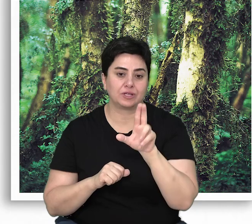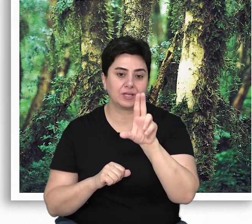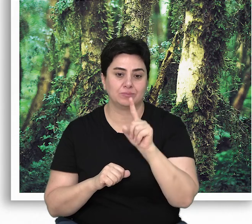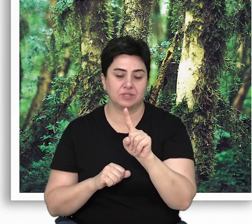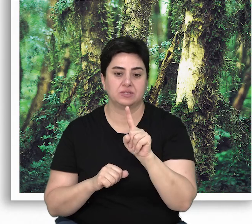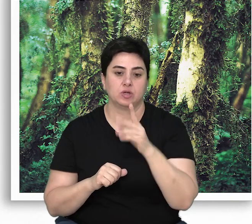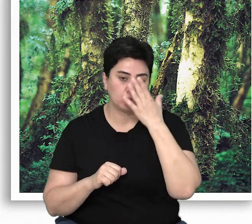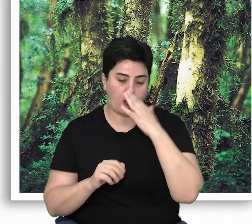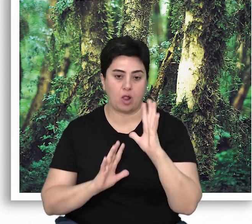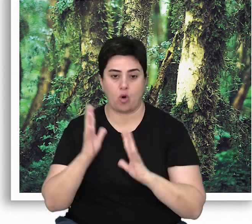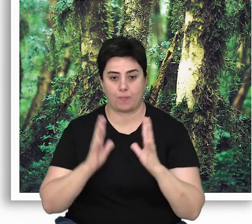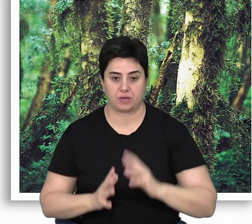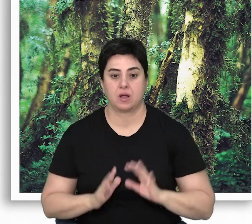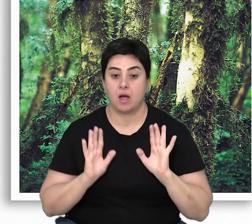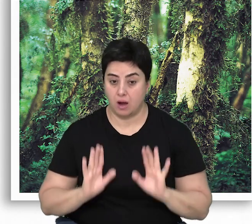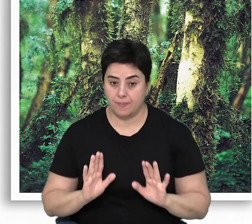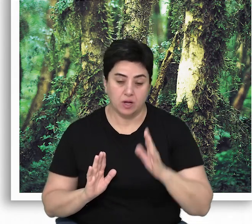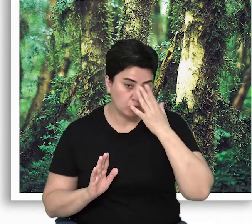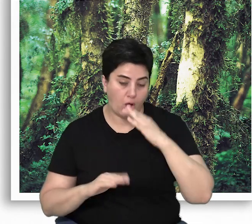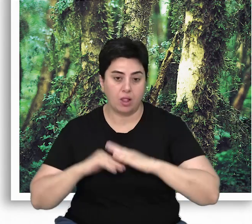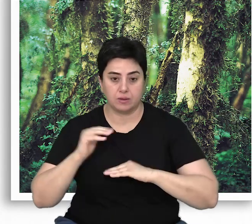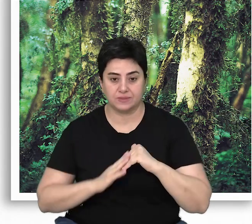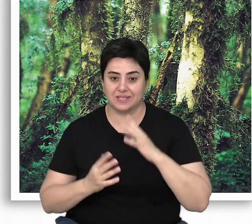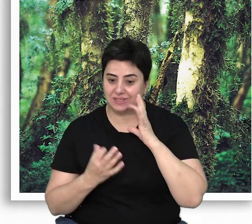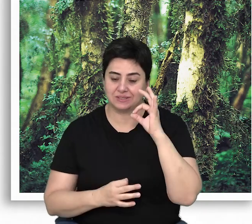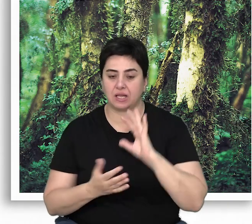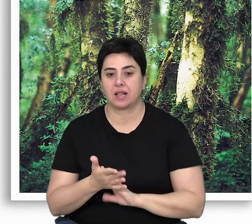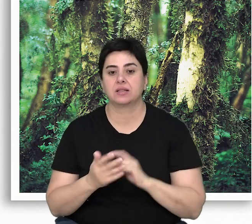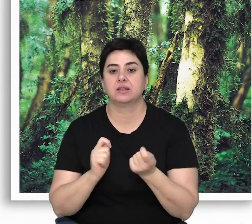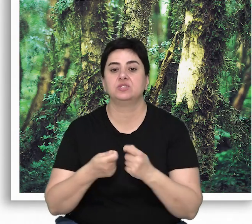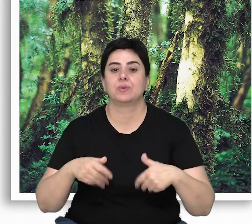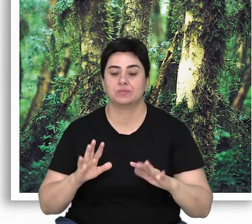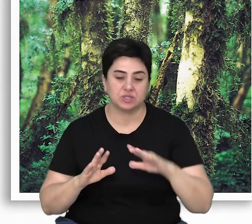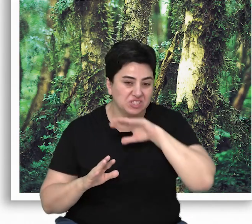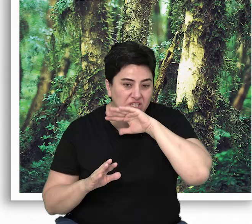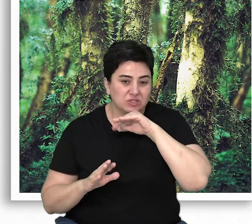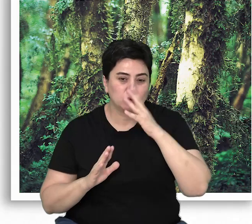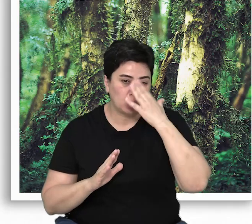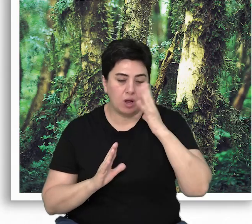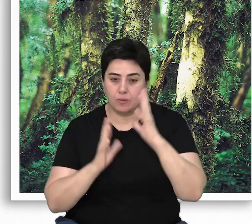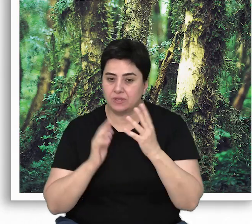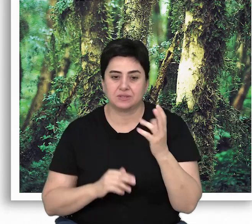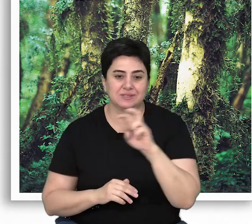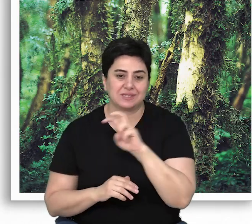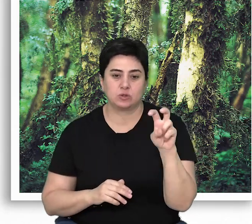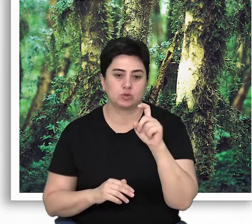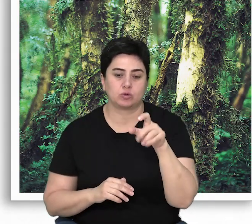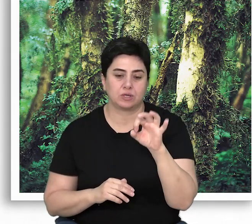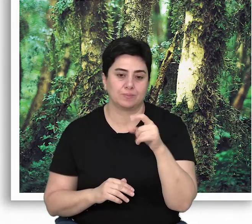%71'lik bölümü doğal orman. Ancak doğal yapısı insan eliyle değişmemiş doğal yaşlı orman alanı